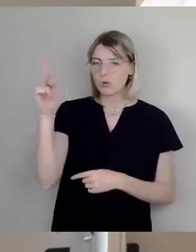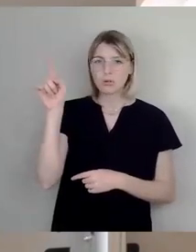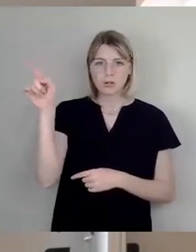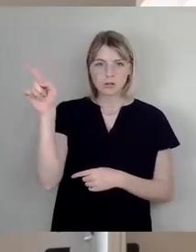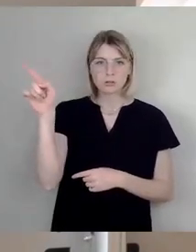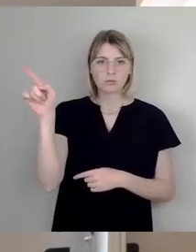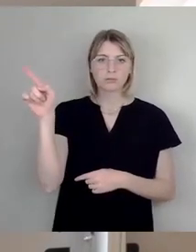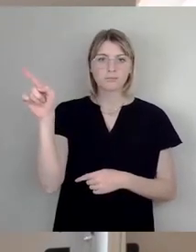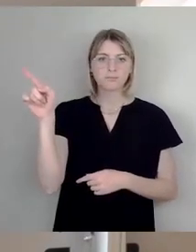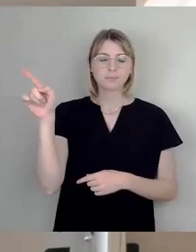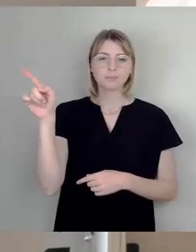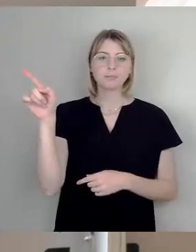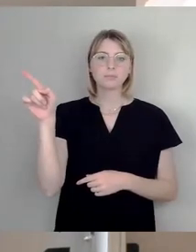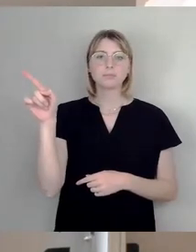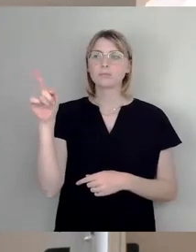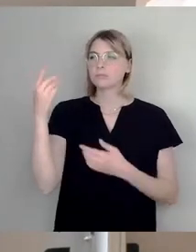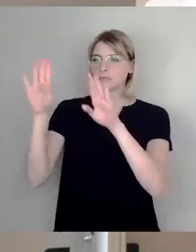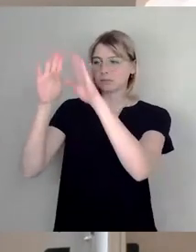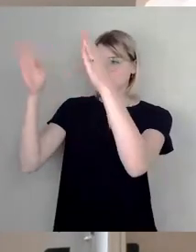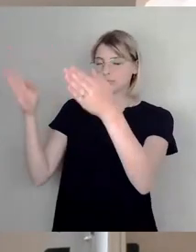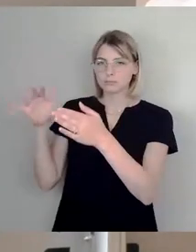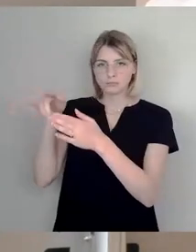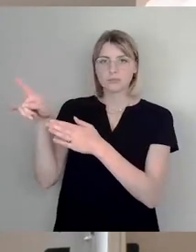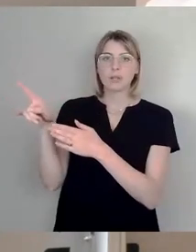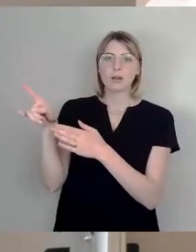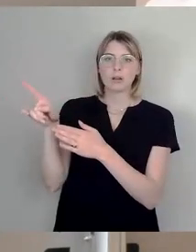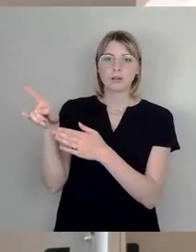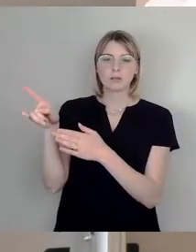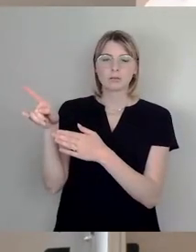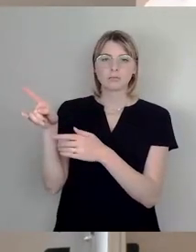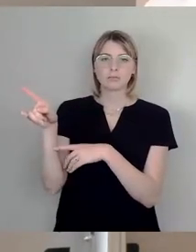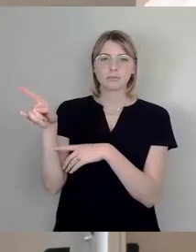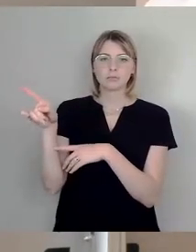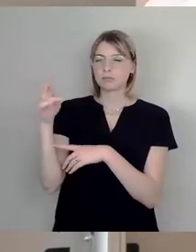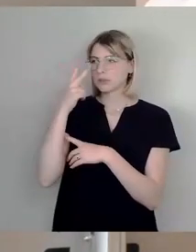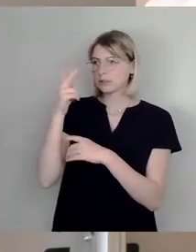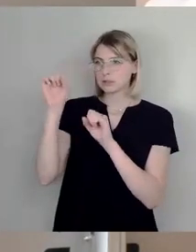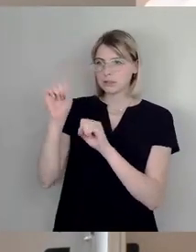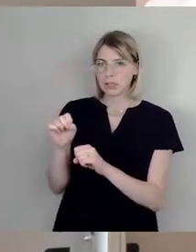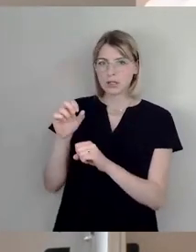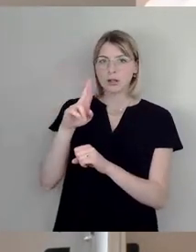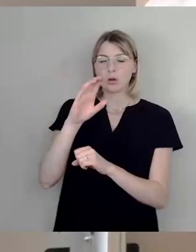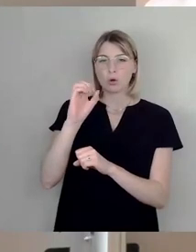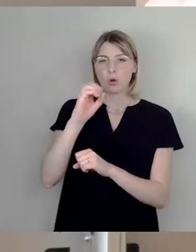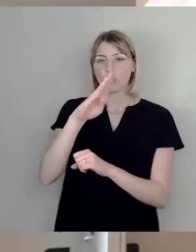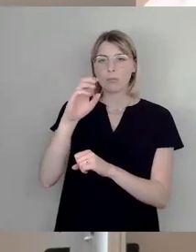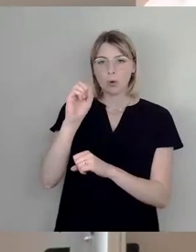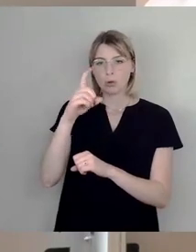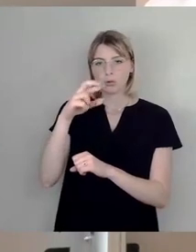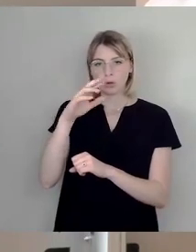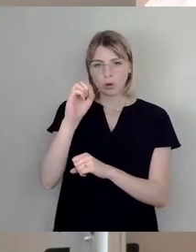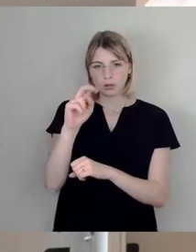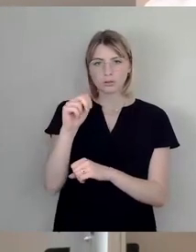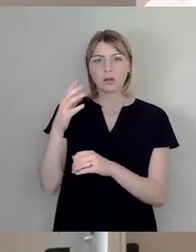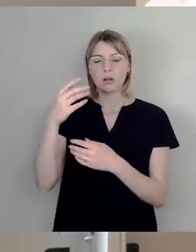auf ein Gebäude, was wir sehen, nämlich die Robotron-Kantine, wie dies aussieht und